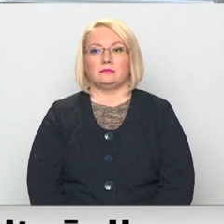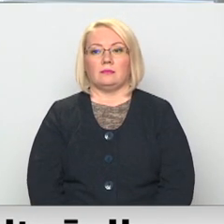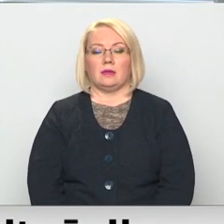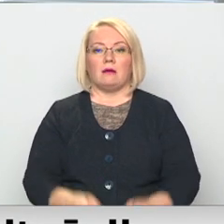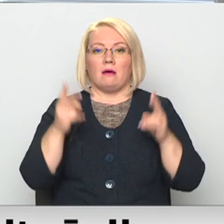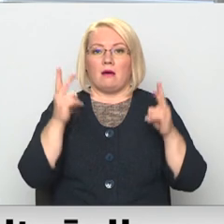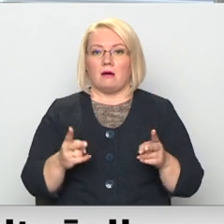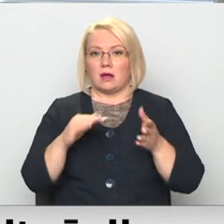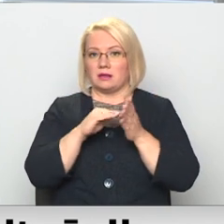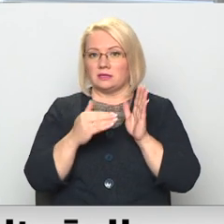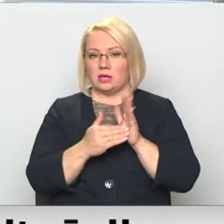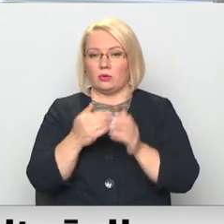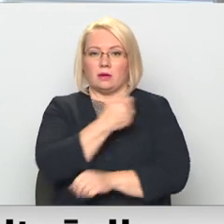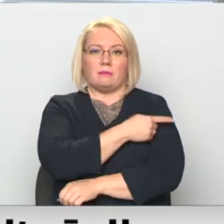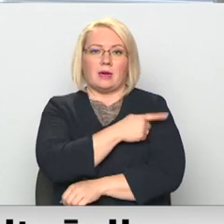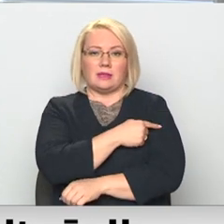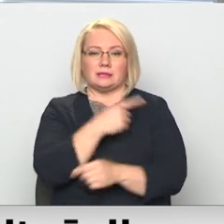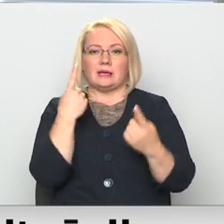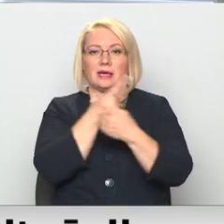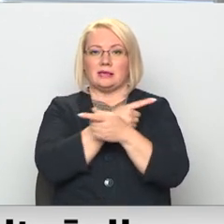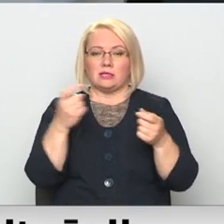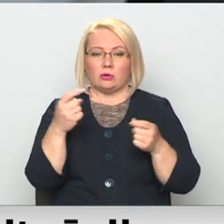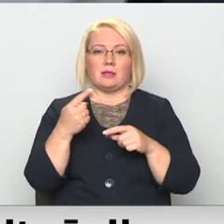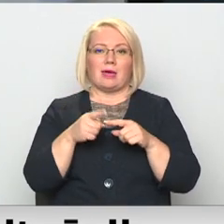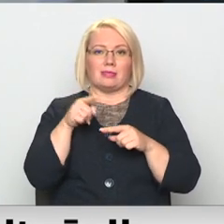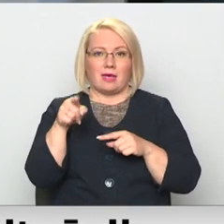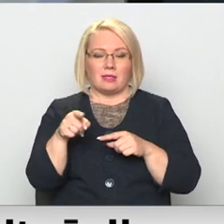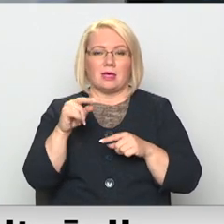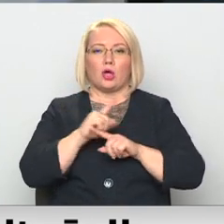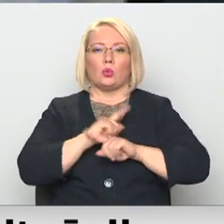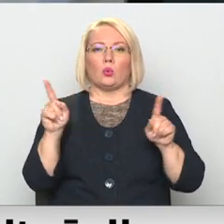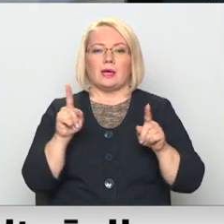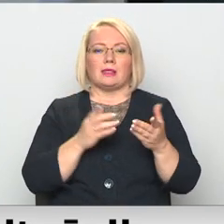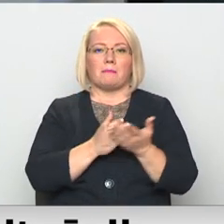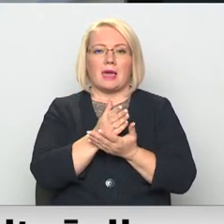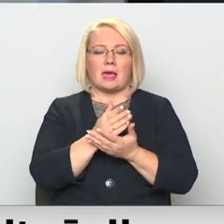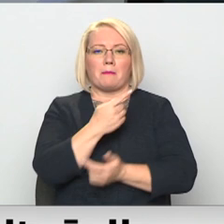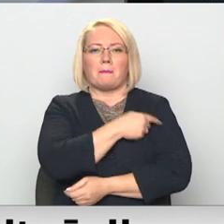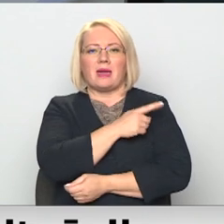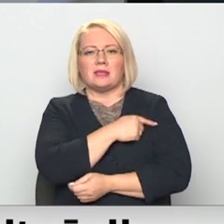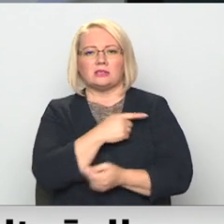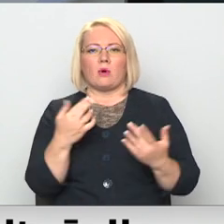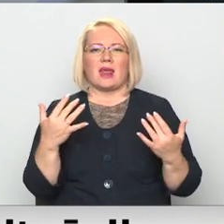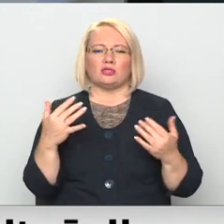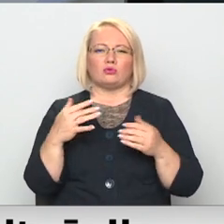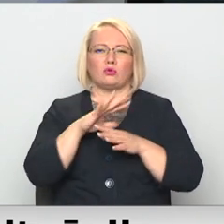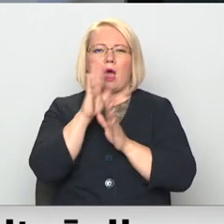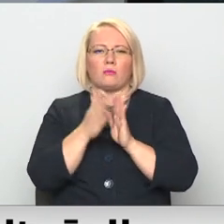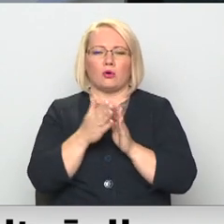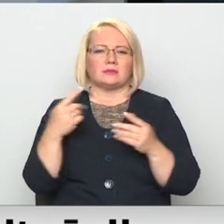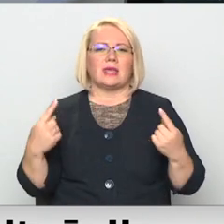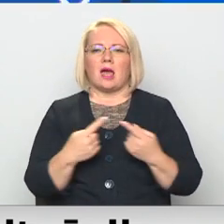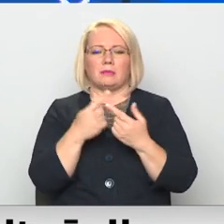Ārkārtējo situāciju medicīnā izsludina gadījumos, ja tūlītēji pieejamo medicīnisko resursu apjoms neatbilst